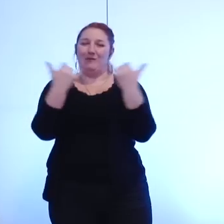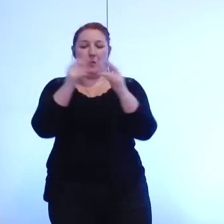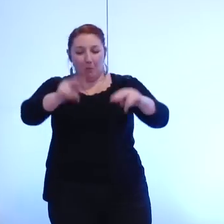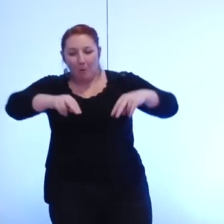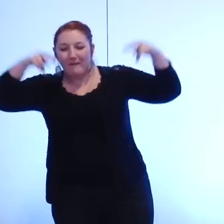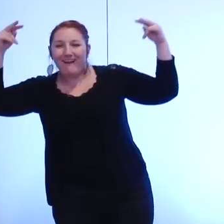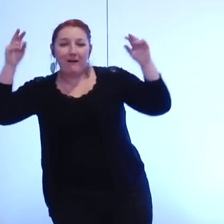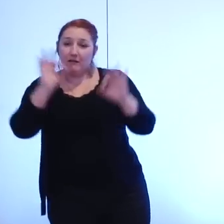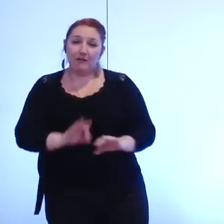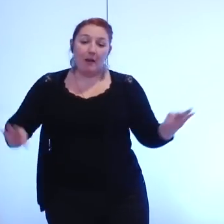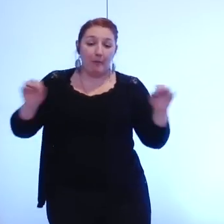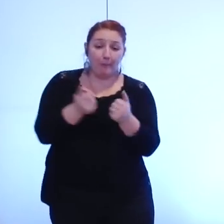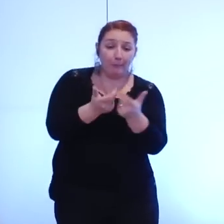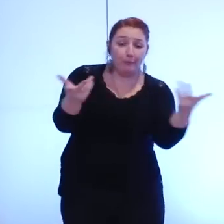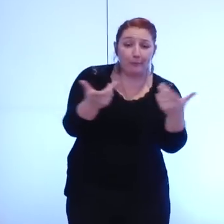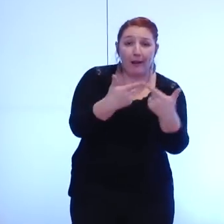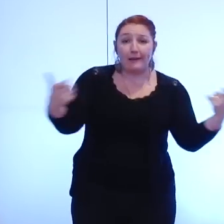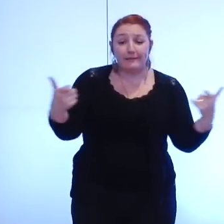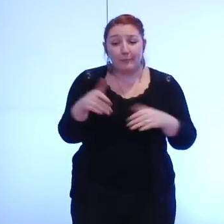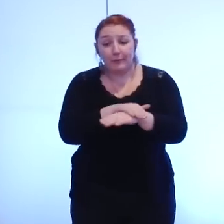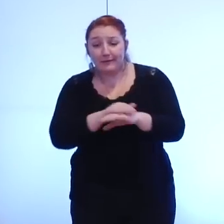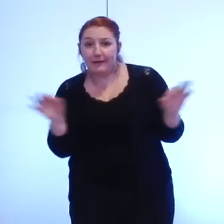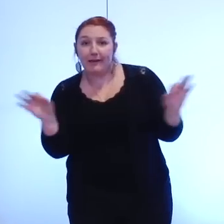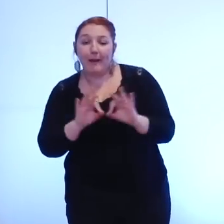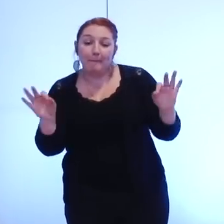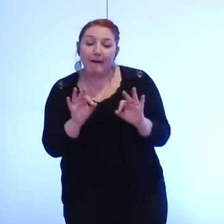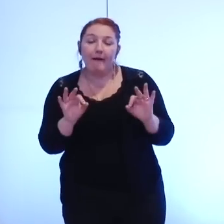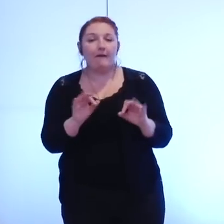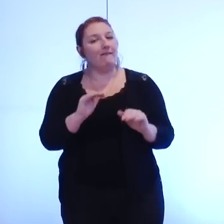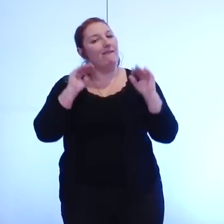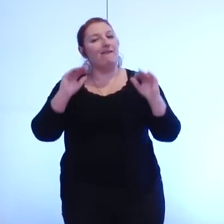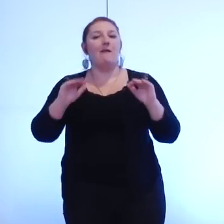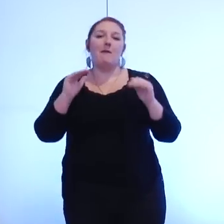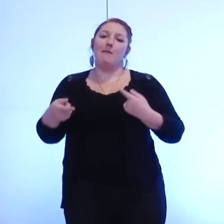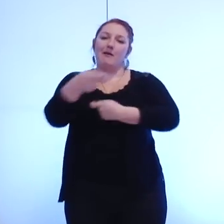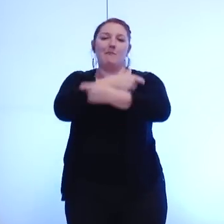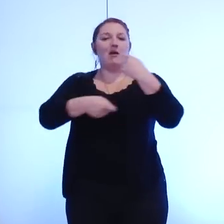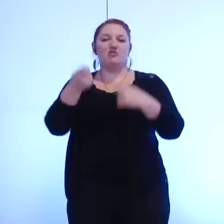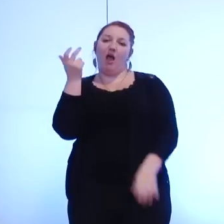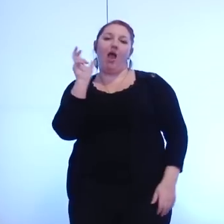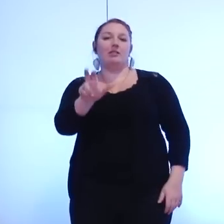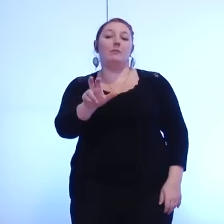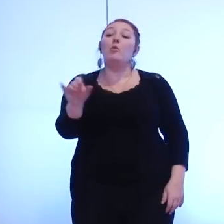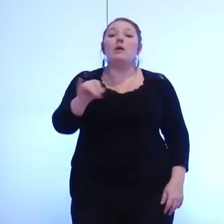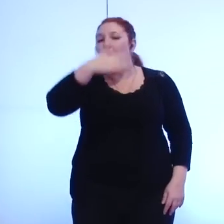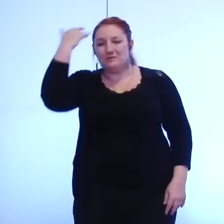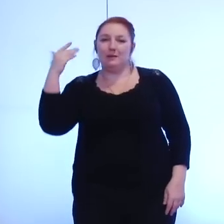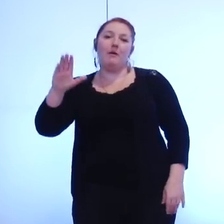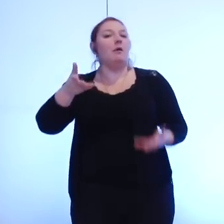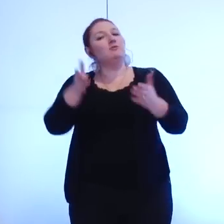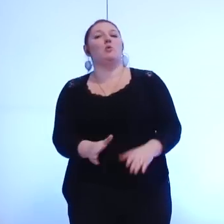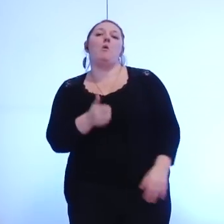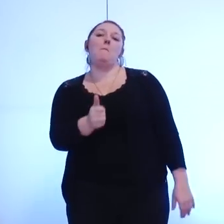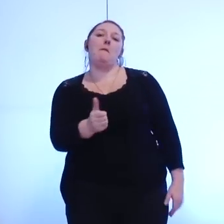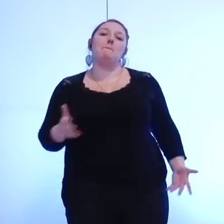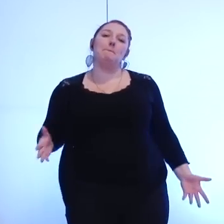aucune pluralité politique vont faire le choix d'attribuer le marché à on ne sait pas qui donc en matière de